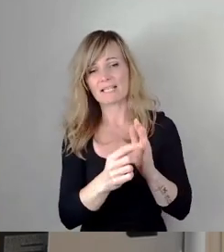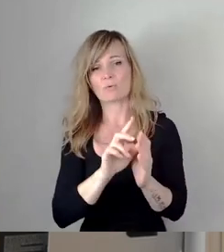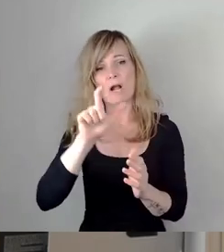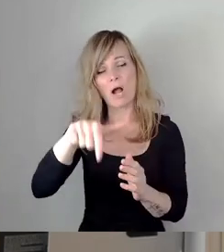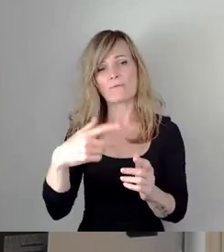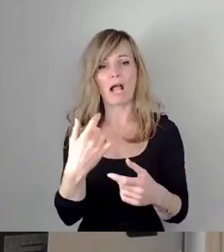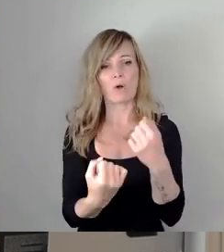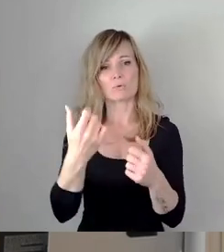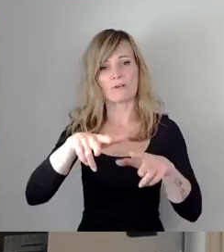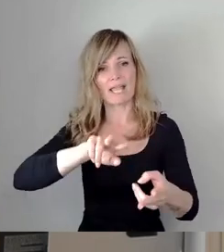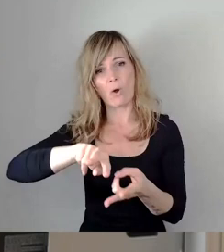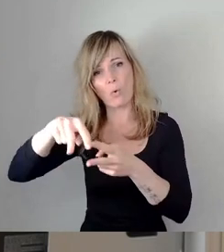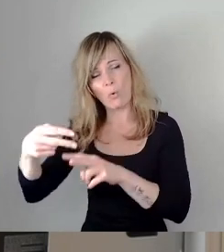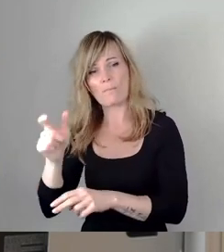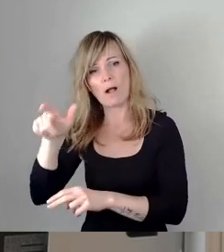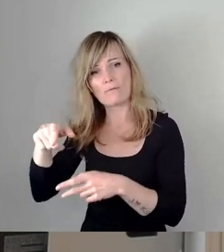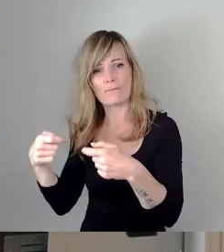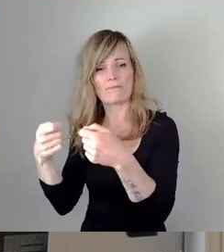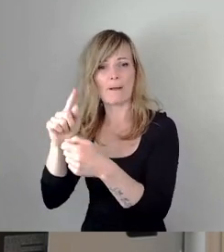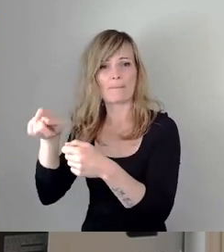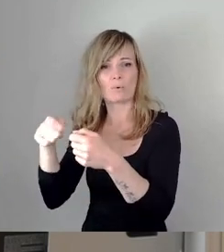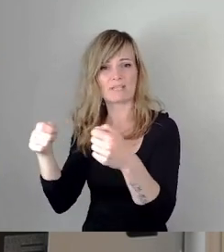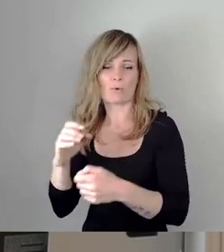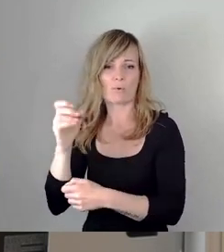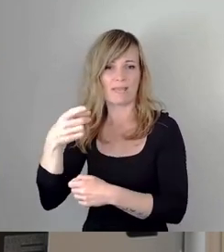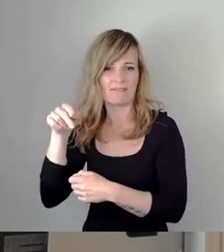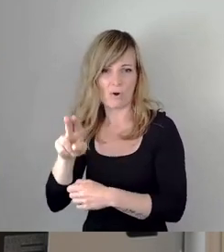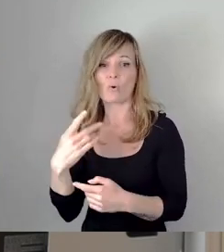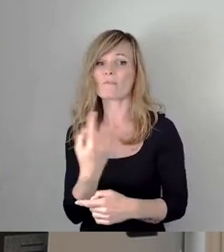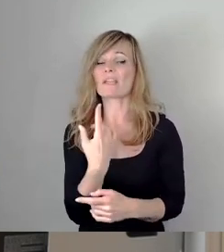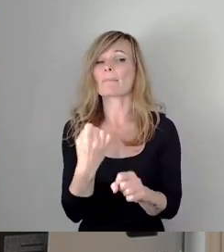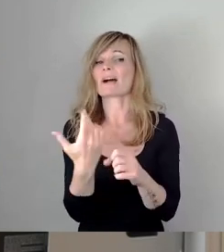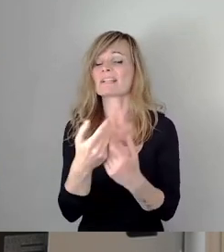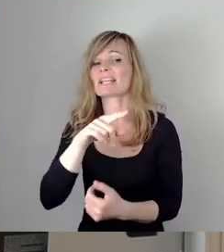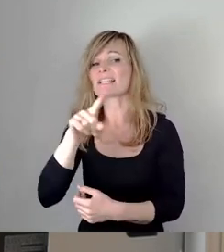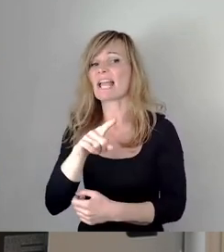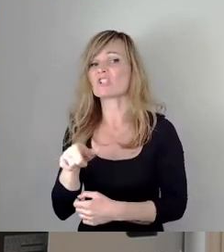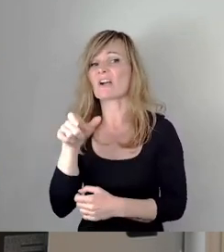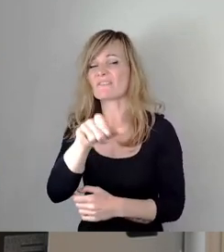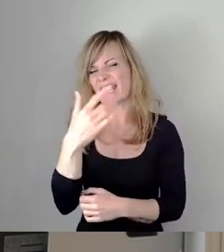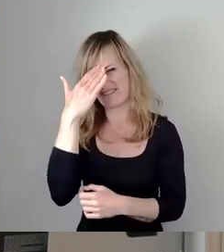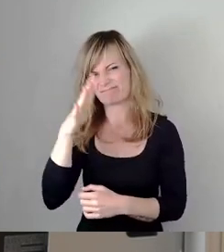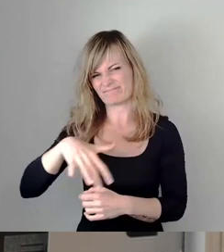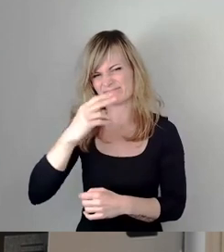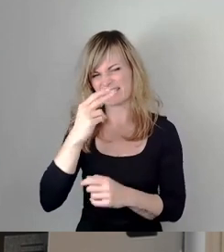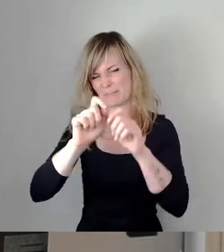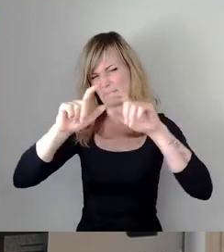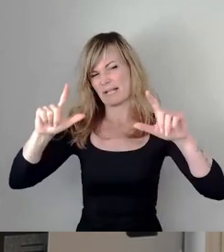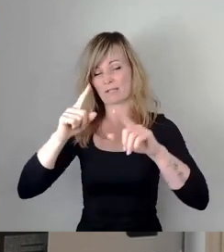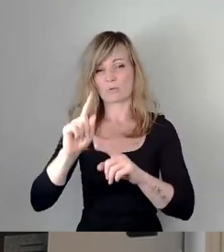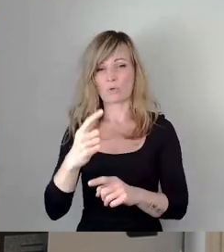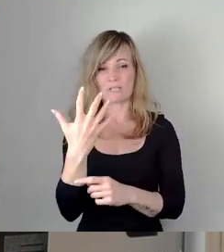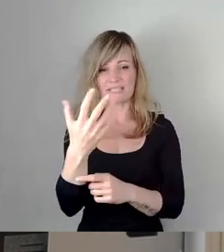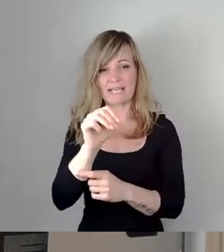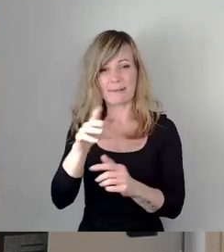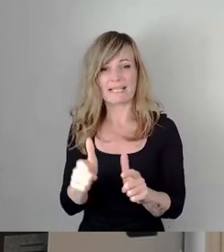umverteilen. Was machen wir dafür? Der zellische Weg, die meisten von Ihnen, den vor Augen haben, soll insgesamt noch zehn Meter breiter werden, als